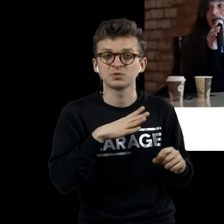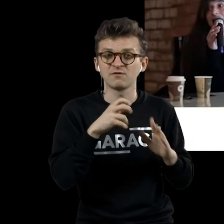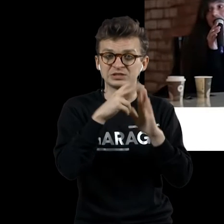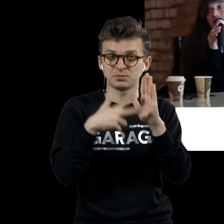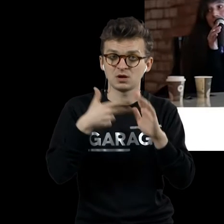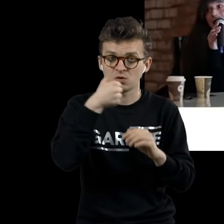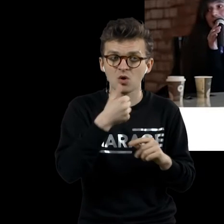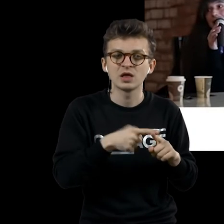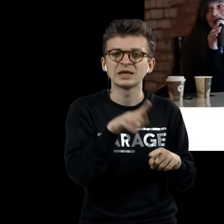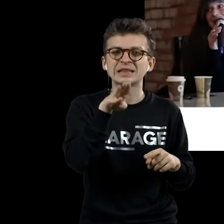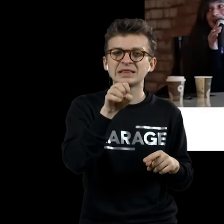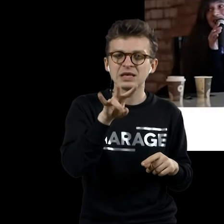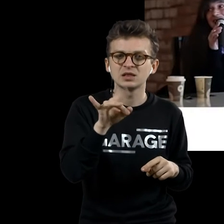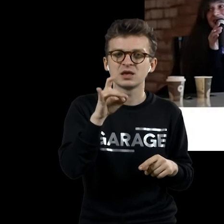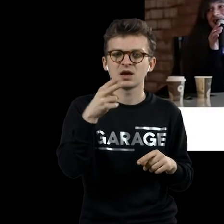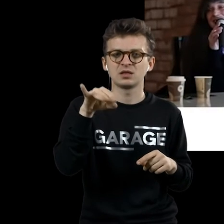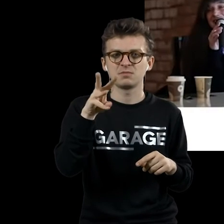называется тени ради-мейдов.